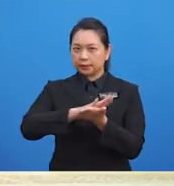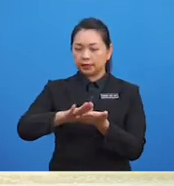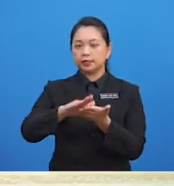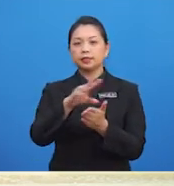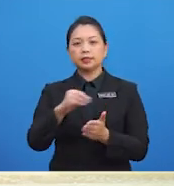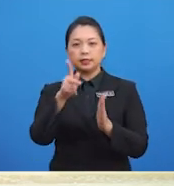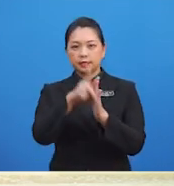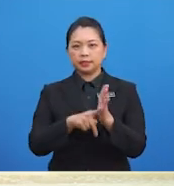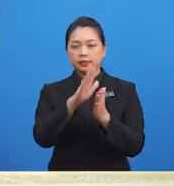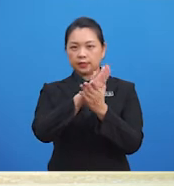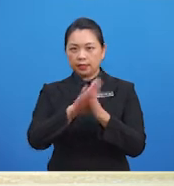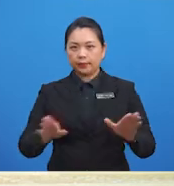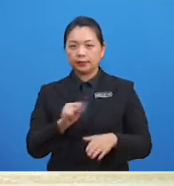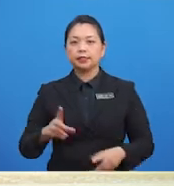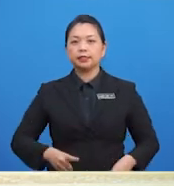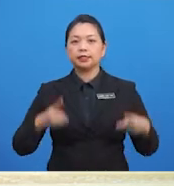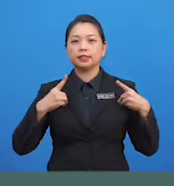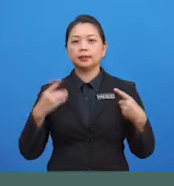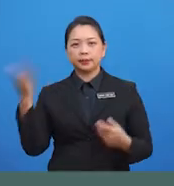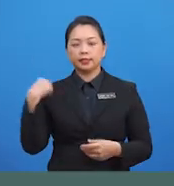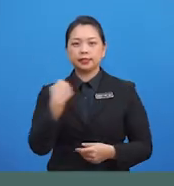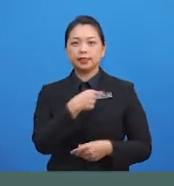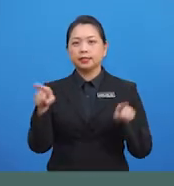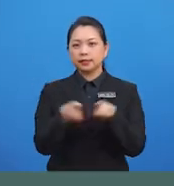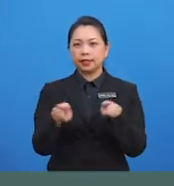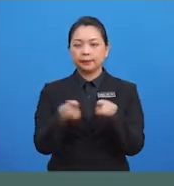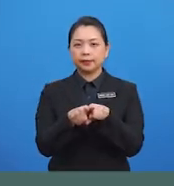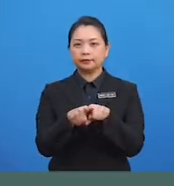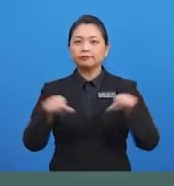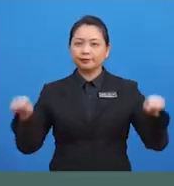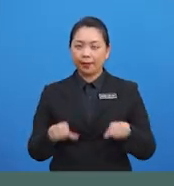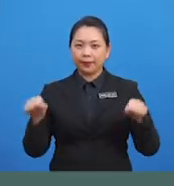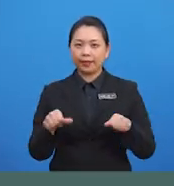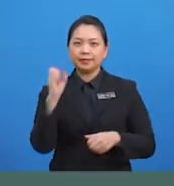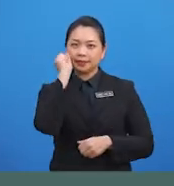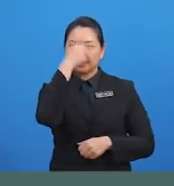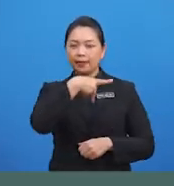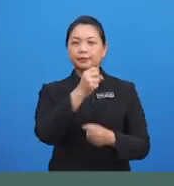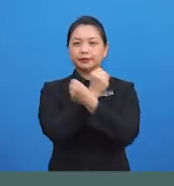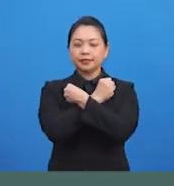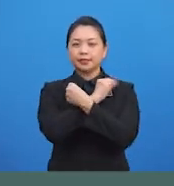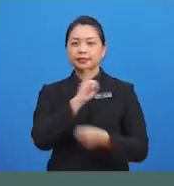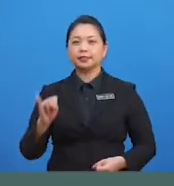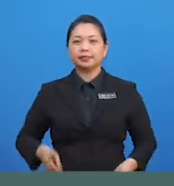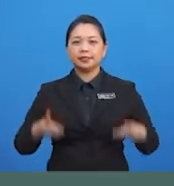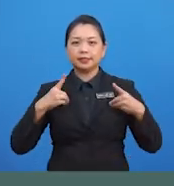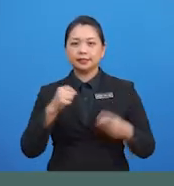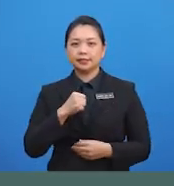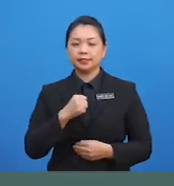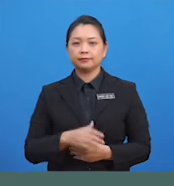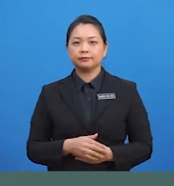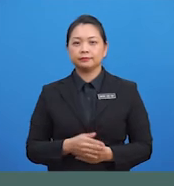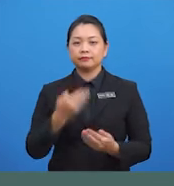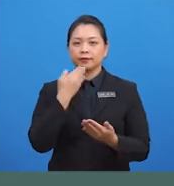keselamatan diri sendiri Marilah kita sama-sama mengamalkan sikap menyayangi diri sendiri